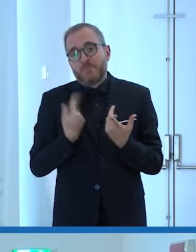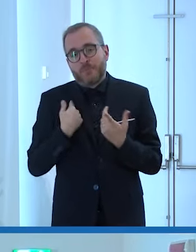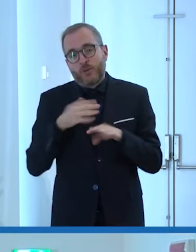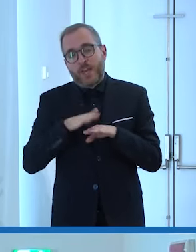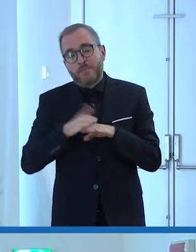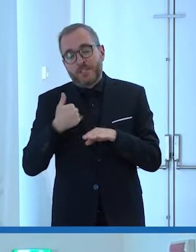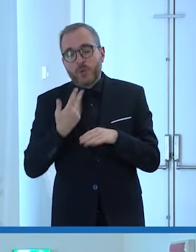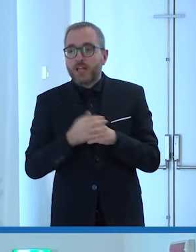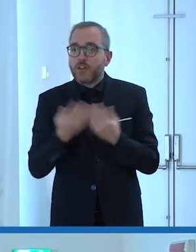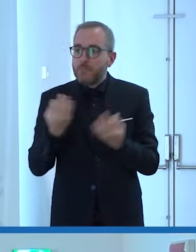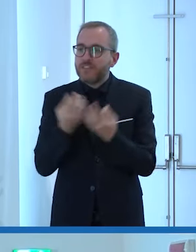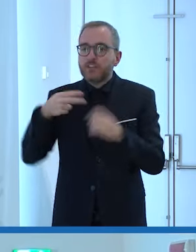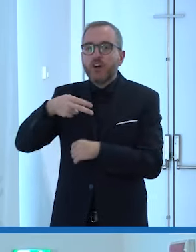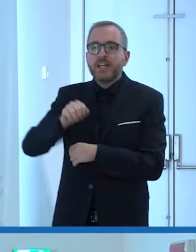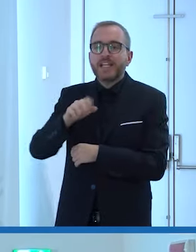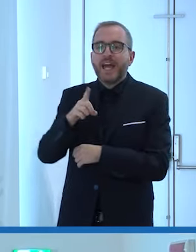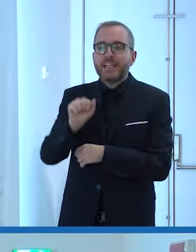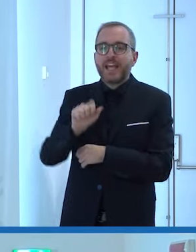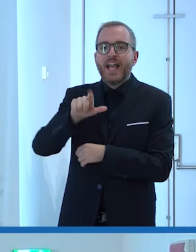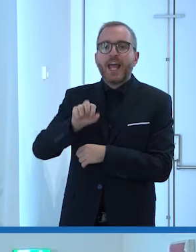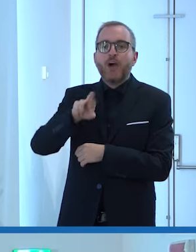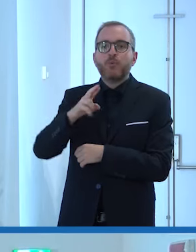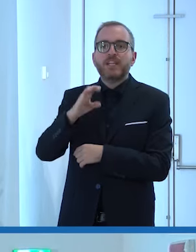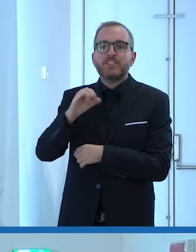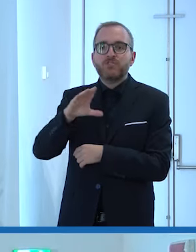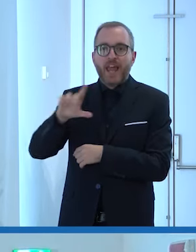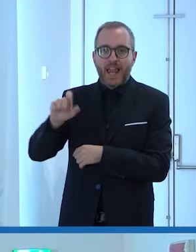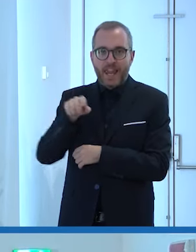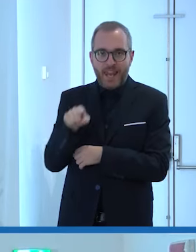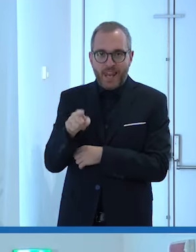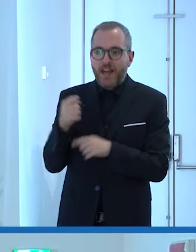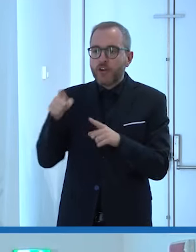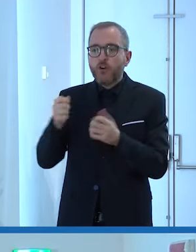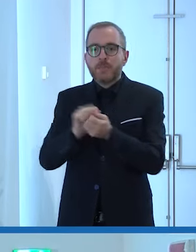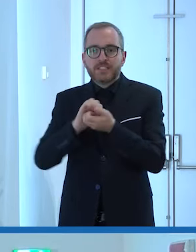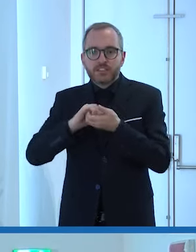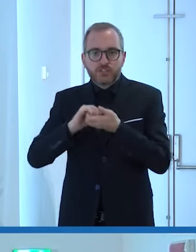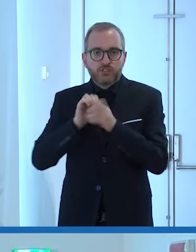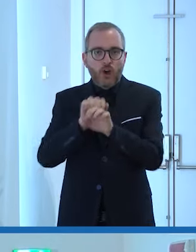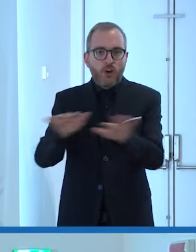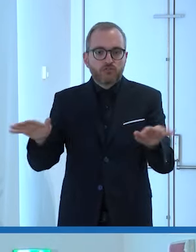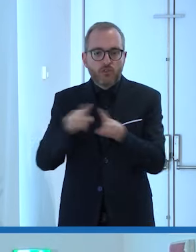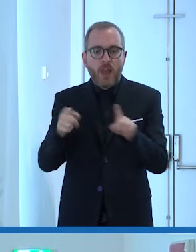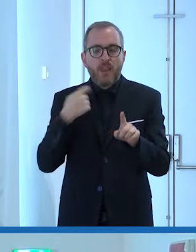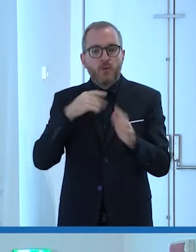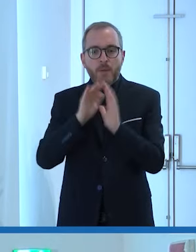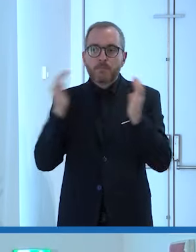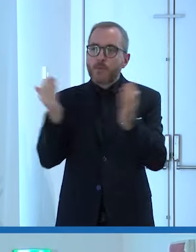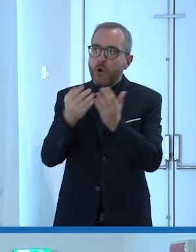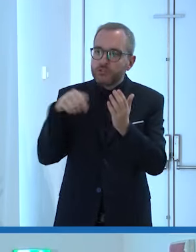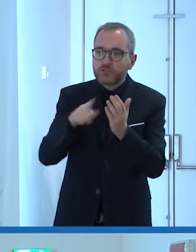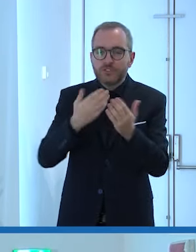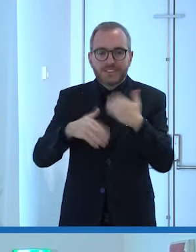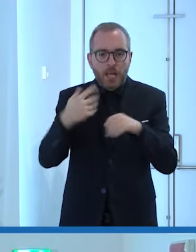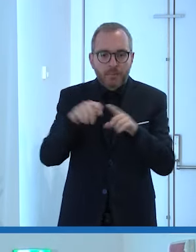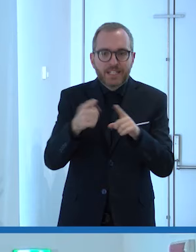Nadia Lauricella come i social hanno rivoluzionato il mondo della comunicazione delle persone con disabilità è